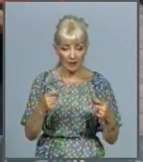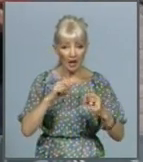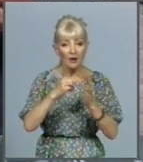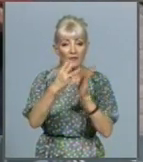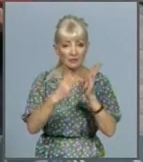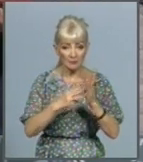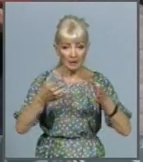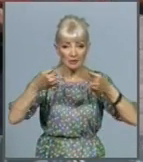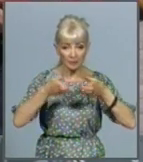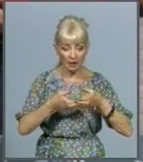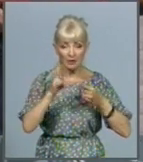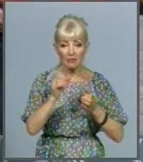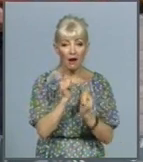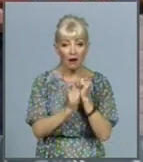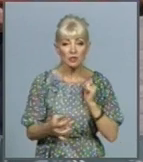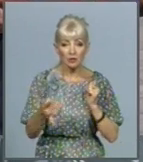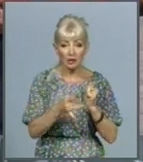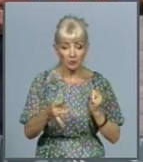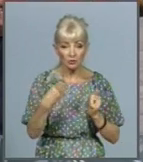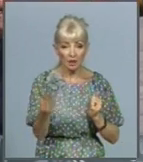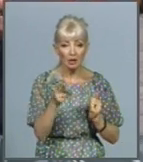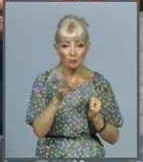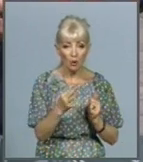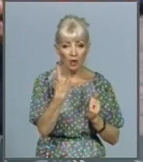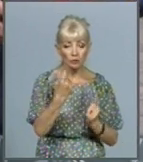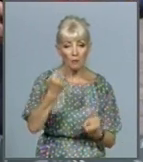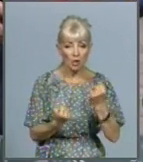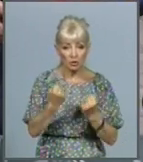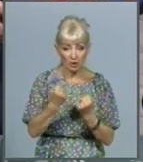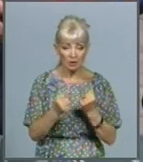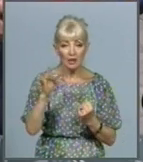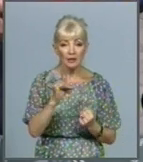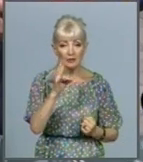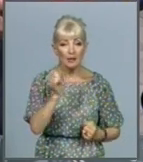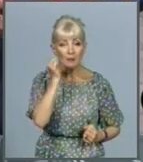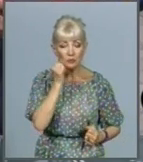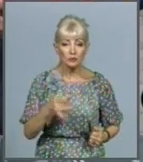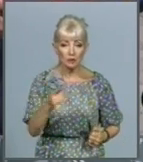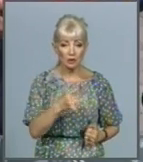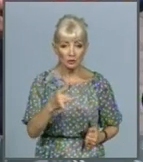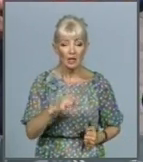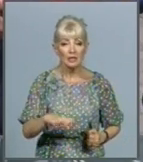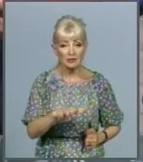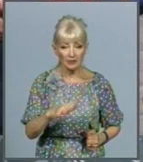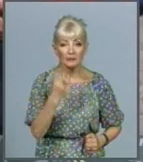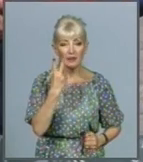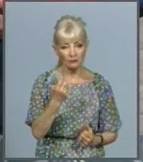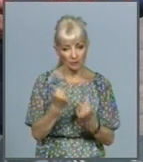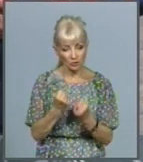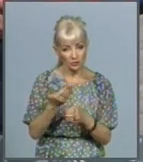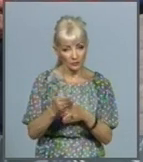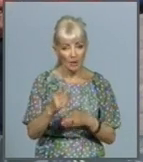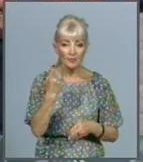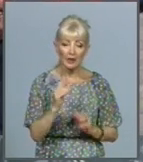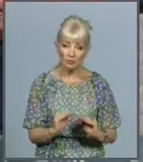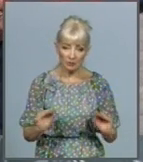кожний район дали по машині, і на московський район, на Салтовку, дали две машини. Одну в детську і одну в взрослому